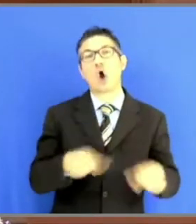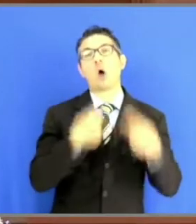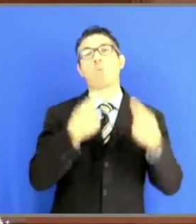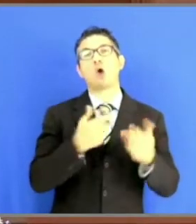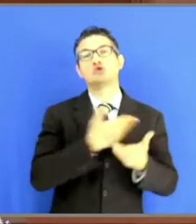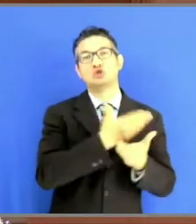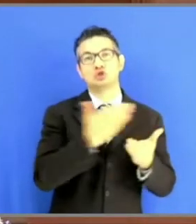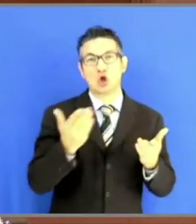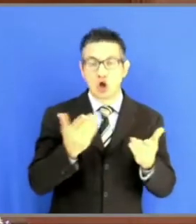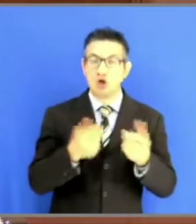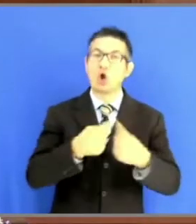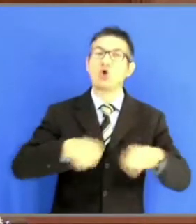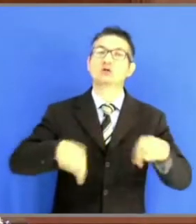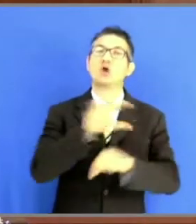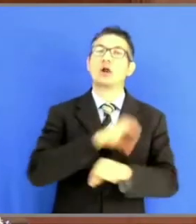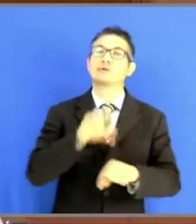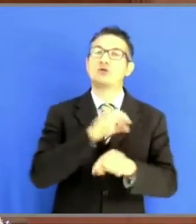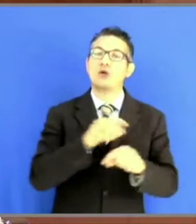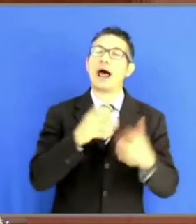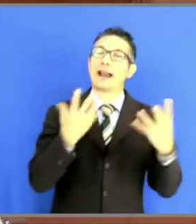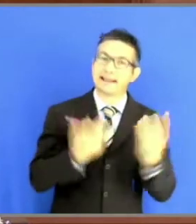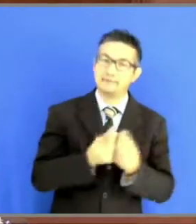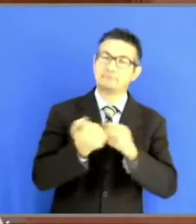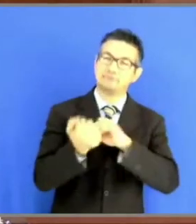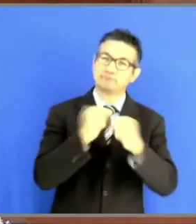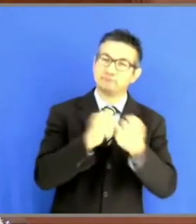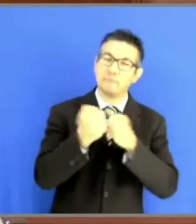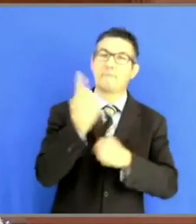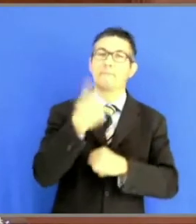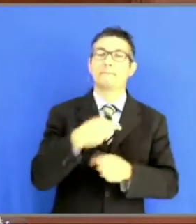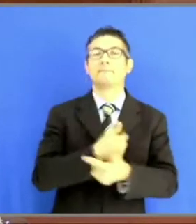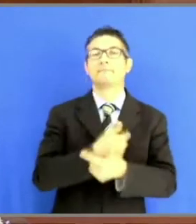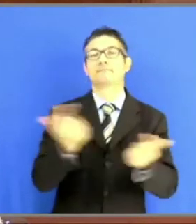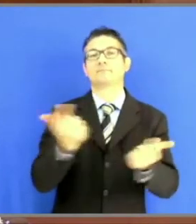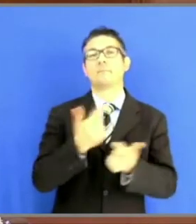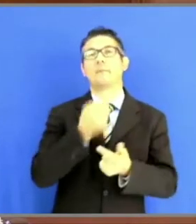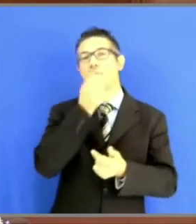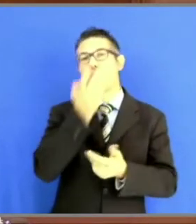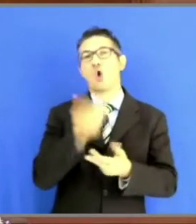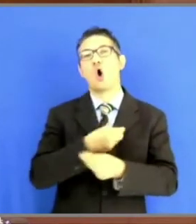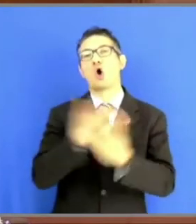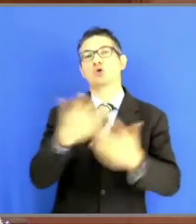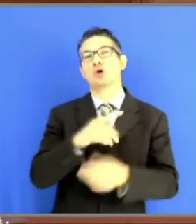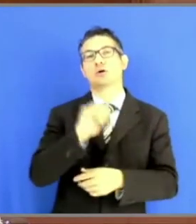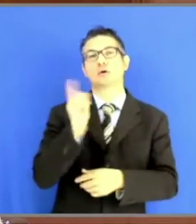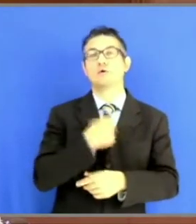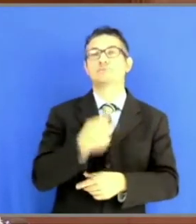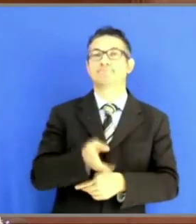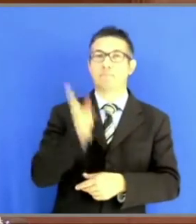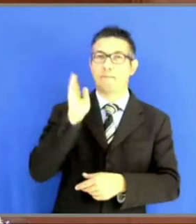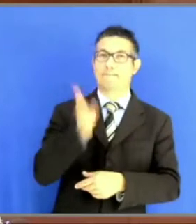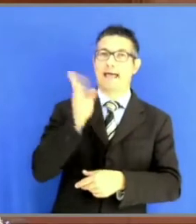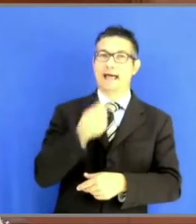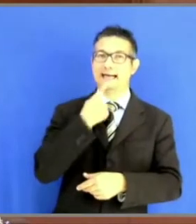Consiglio regionale stiamo lottando per il bene comune e per colpire, se ci sarà e se si rivelerà tale, chi